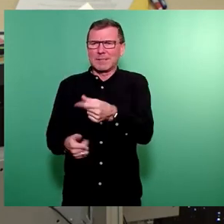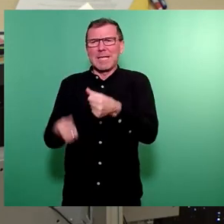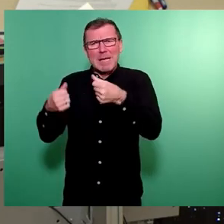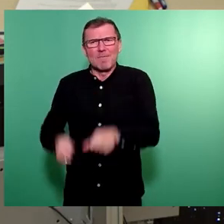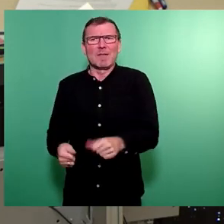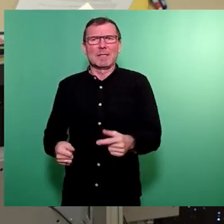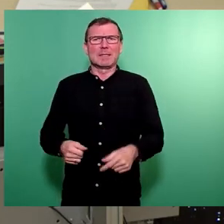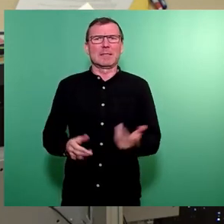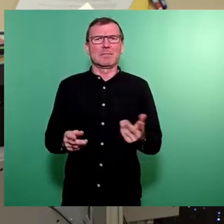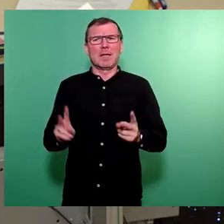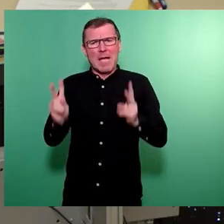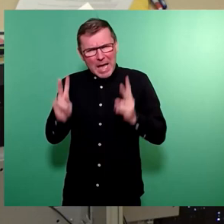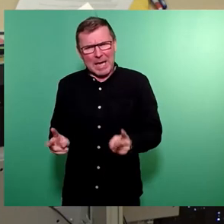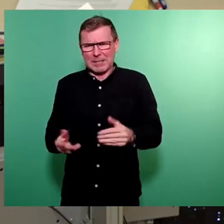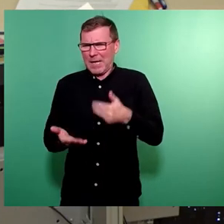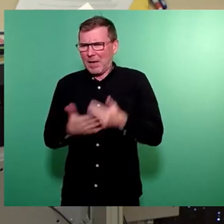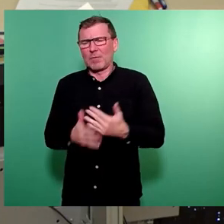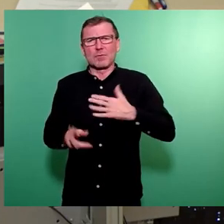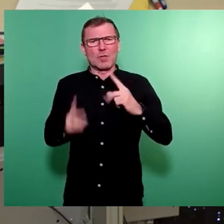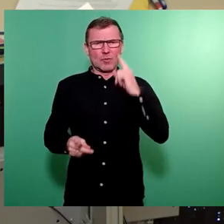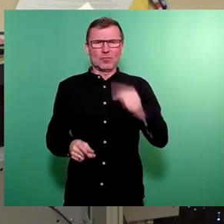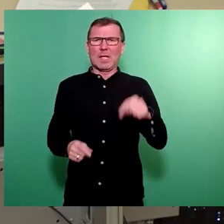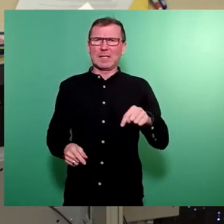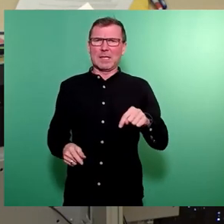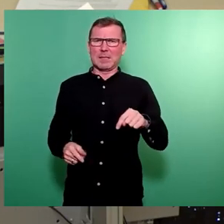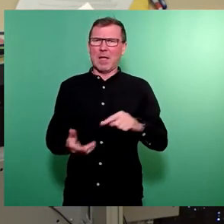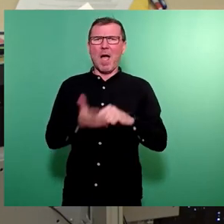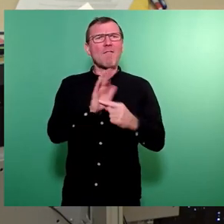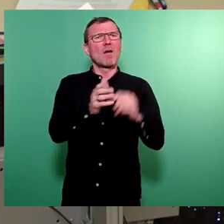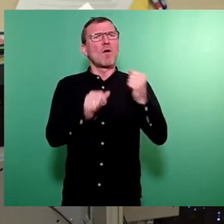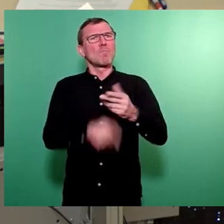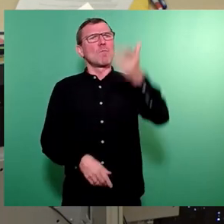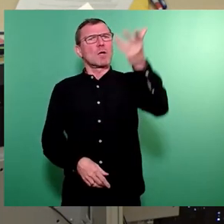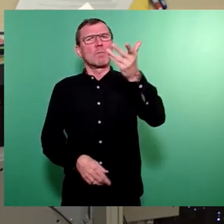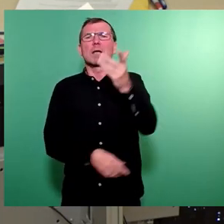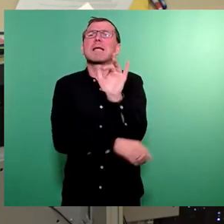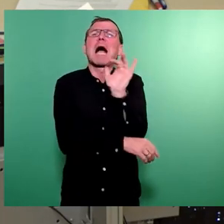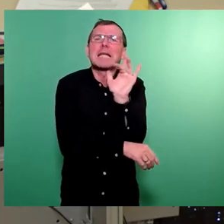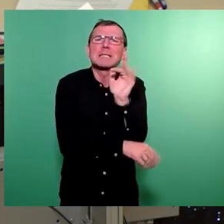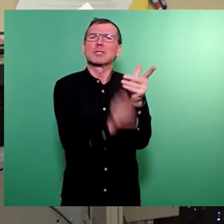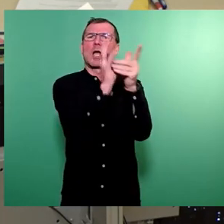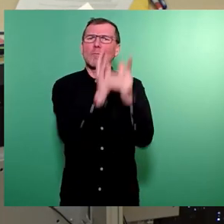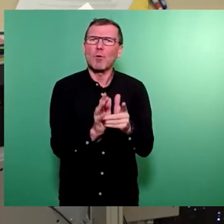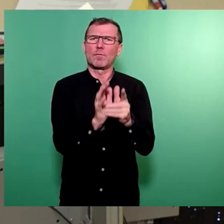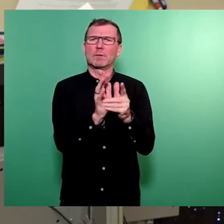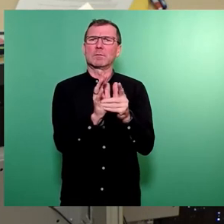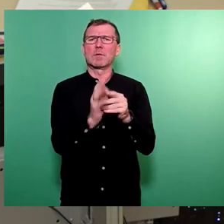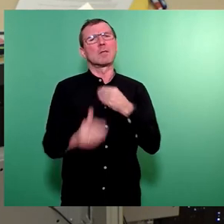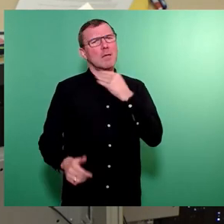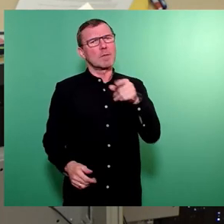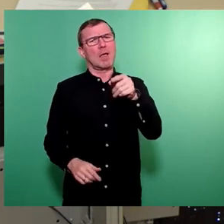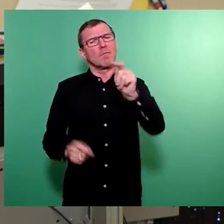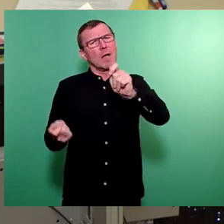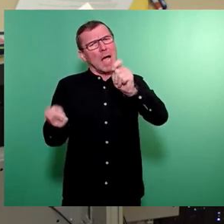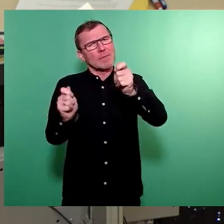und Aufgabe von uns Stadträtinnen und Stadträten, die Vorlage des Oberbürgermeisters kritisch zu prüfen und dort, wo wir Bedarf sehen, zu